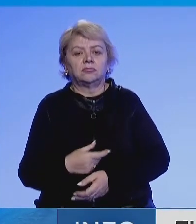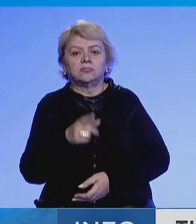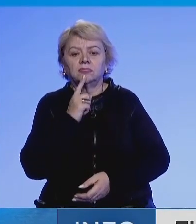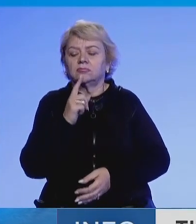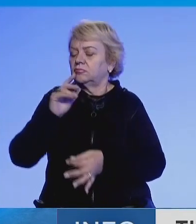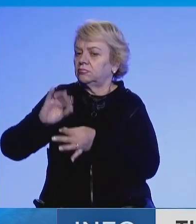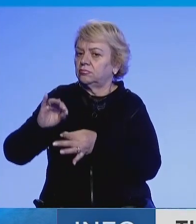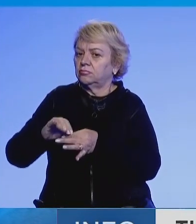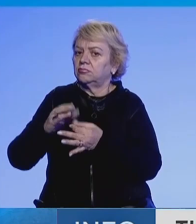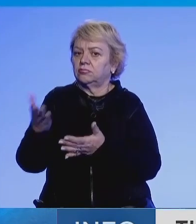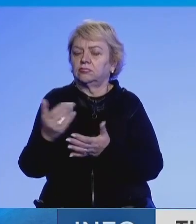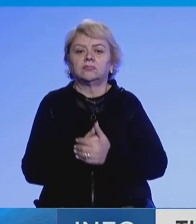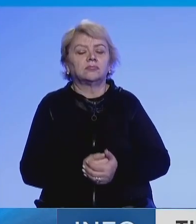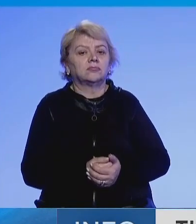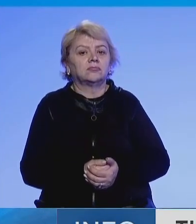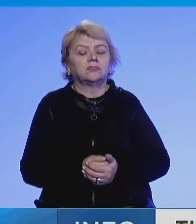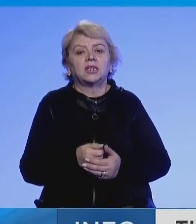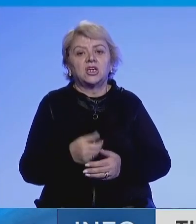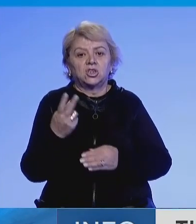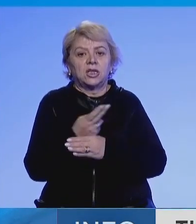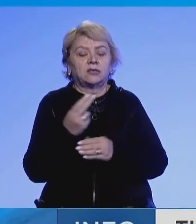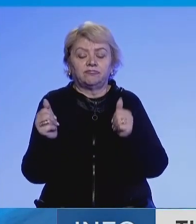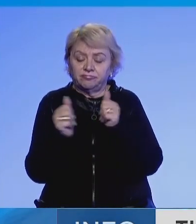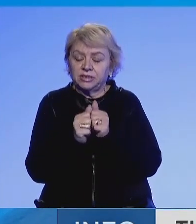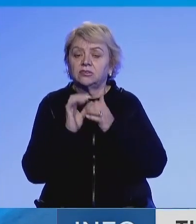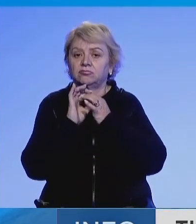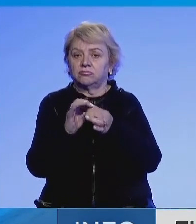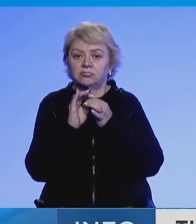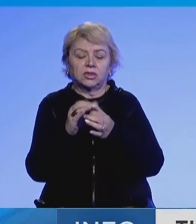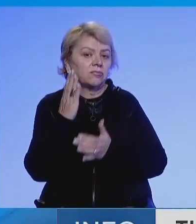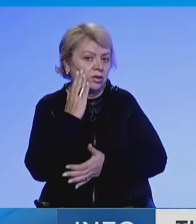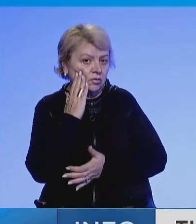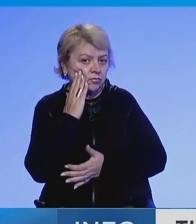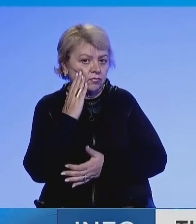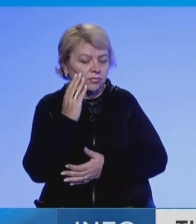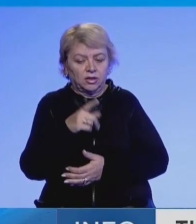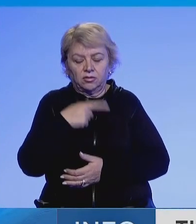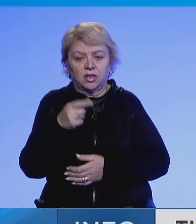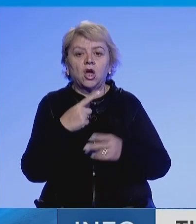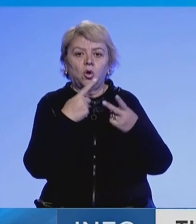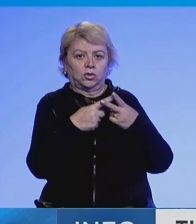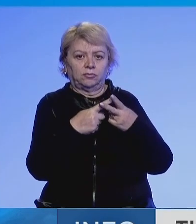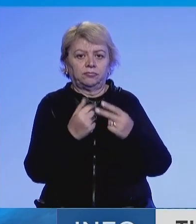eruajnë dhe avansojnë mitësine përheshme me shtetet e bashkuarat Amerikës, ka shkruar ishkrujë ministri Hoti.